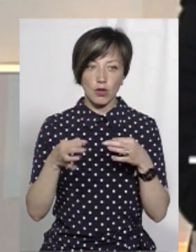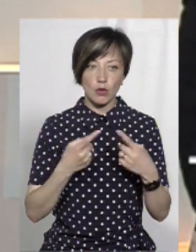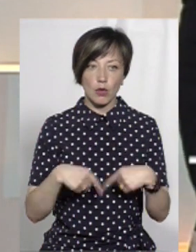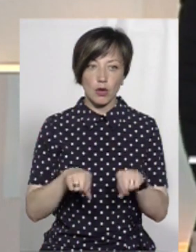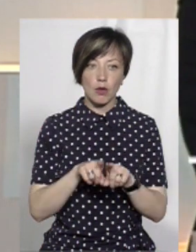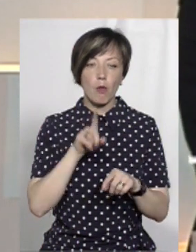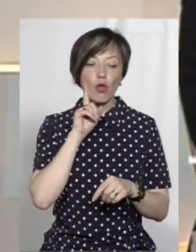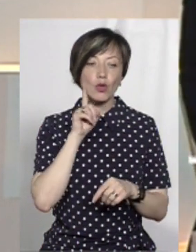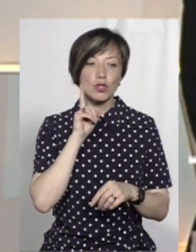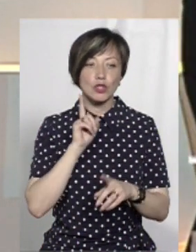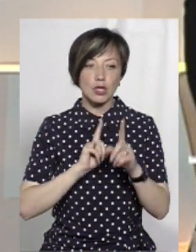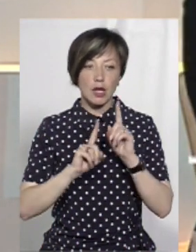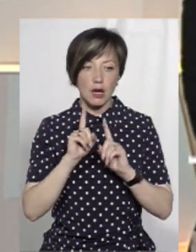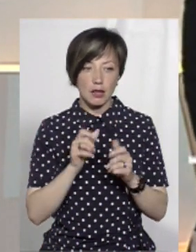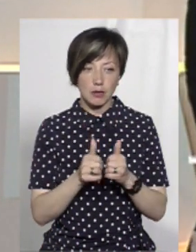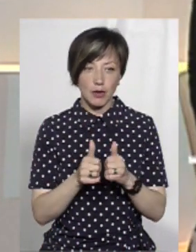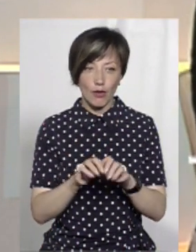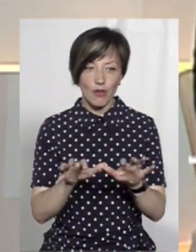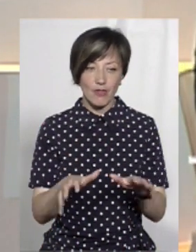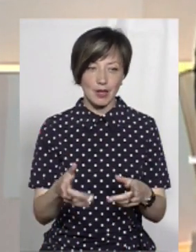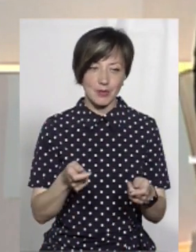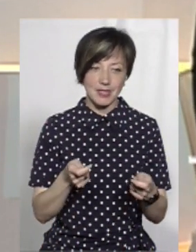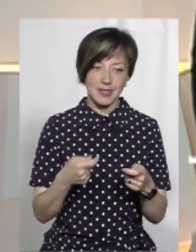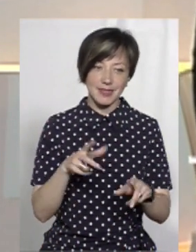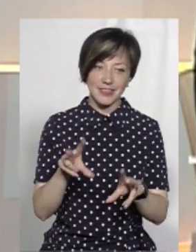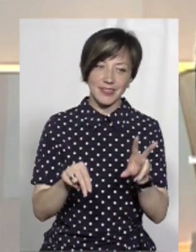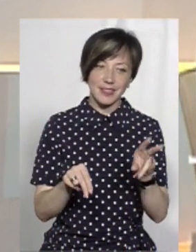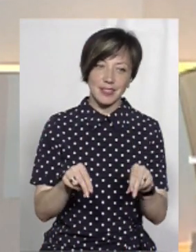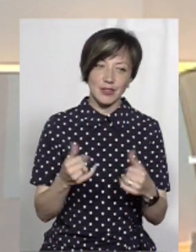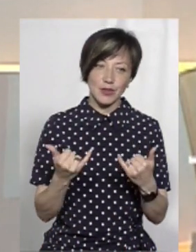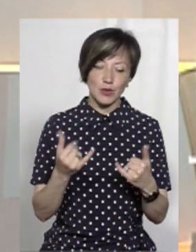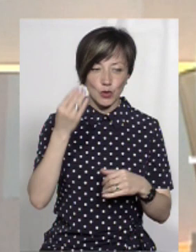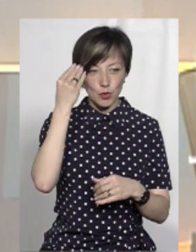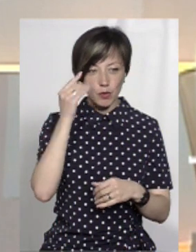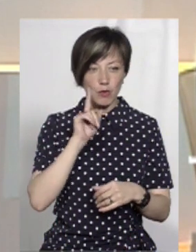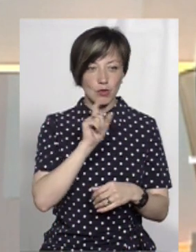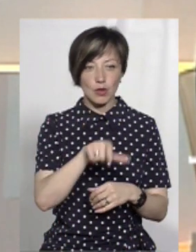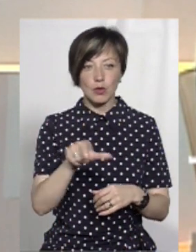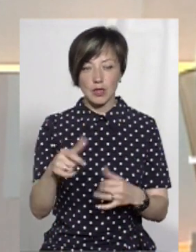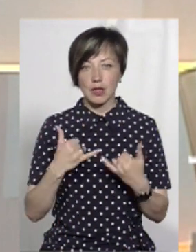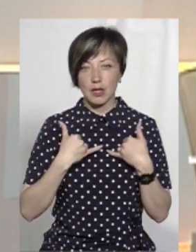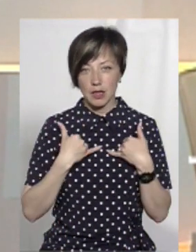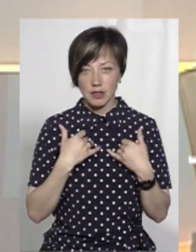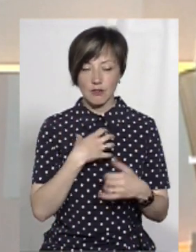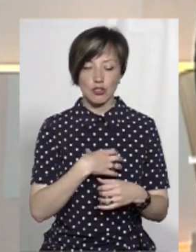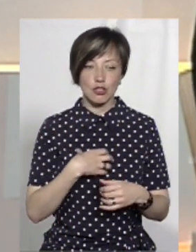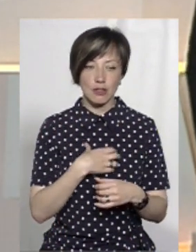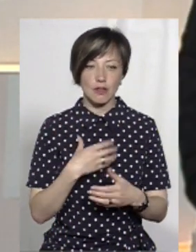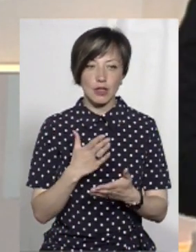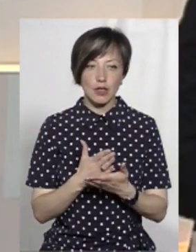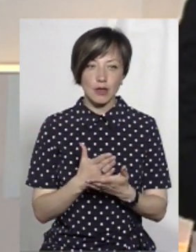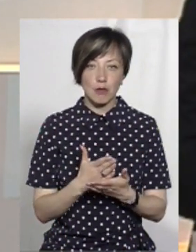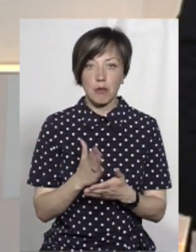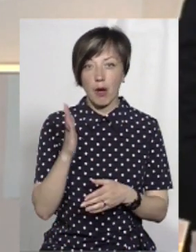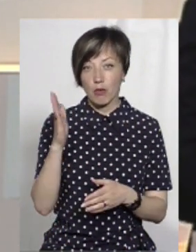такого органу, як молодіжна рада при голові адміністрації. Тому я рахую, що сьогодні думка молодих людей, для нас є вкрай важливим, тому